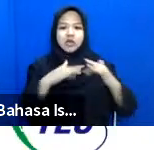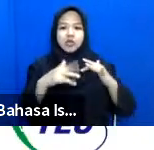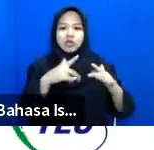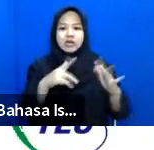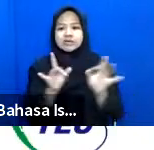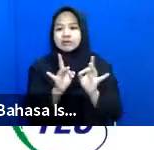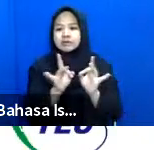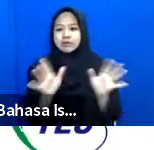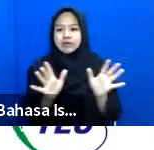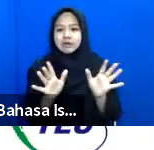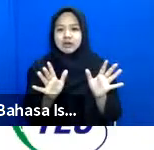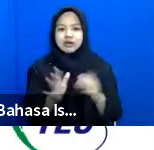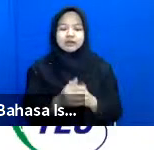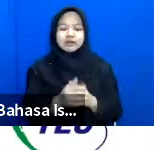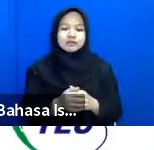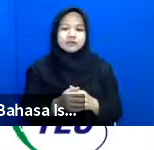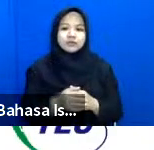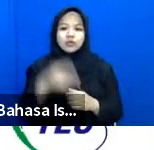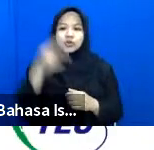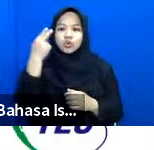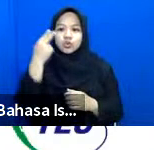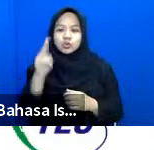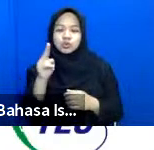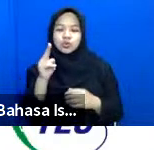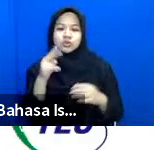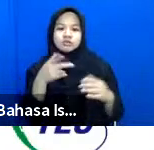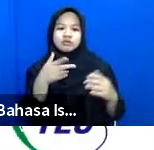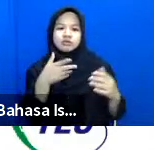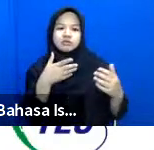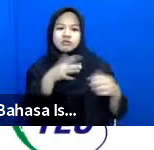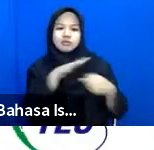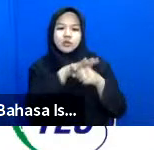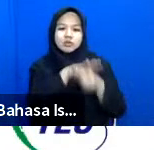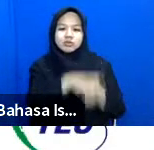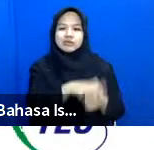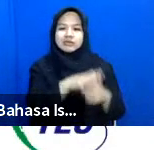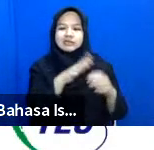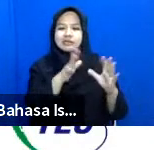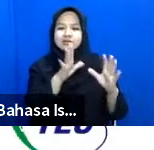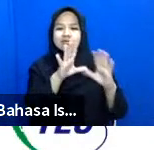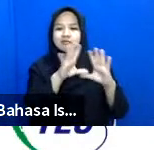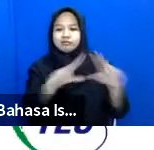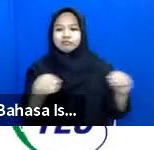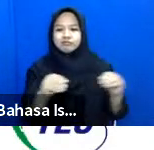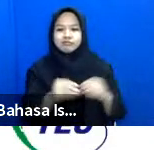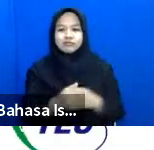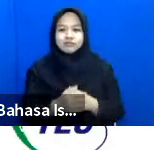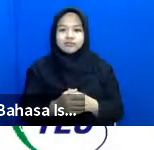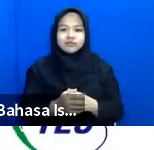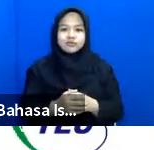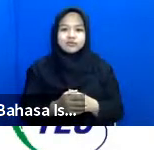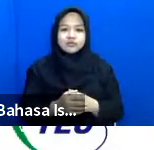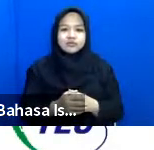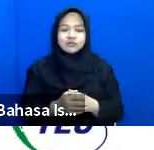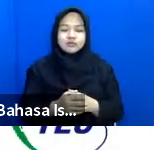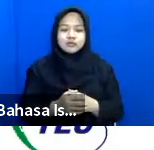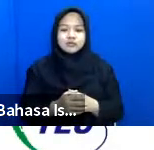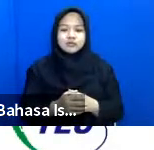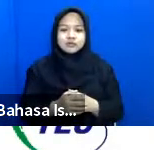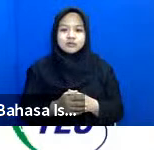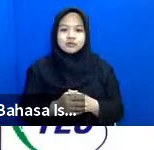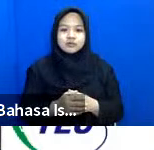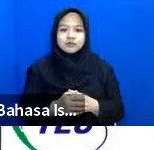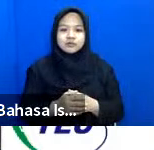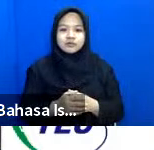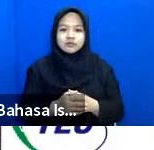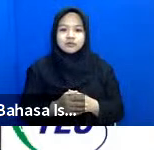perbedaan dan tentunya untuk memerangi diskriminasi ini saya